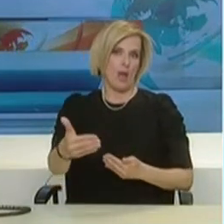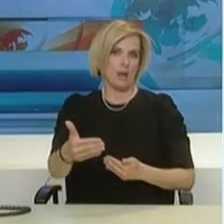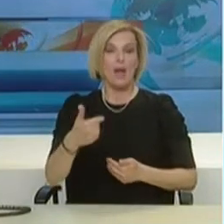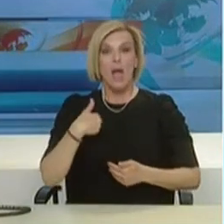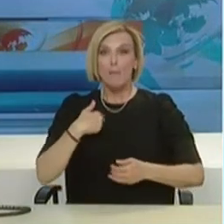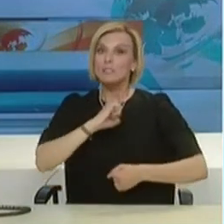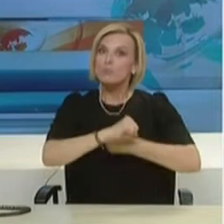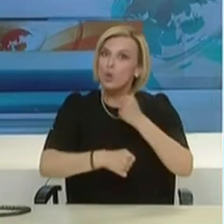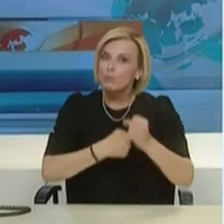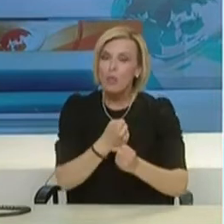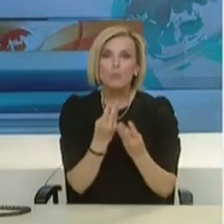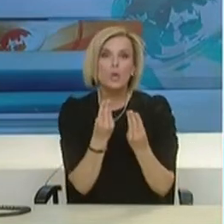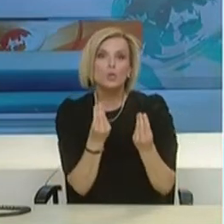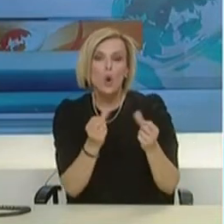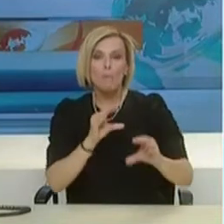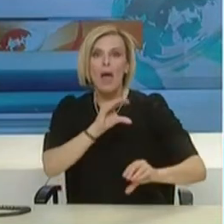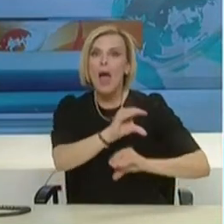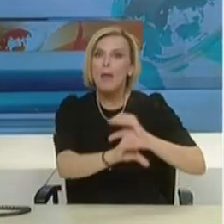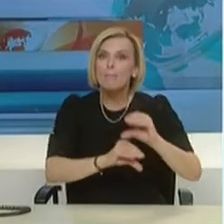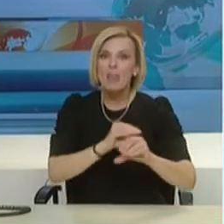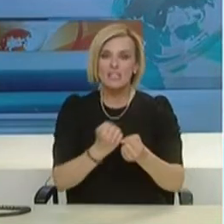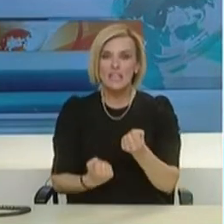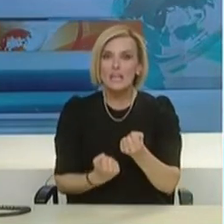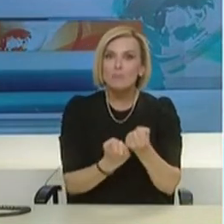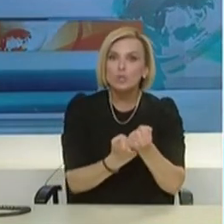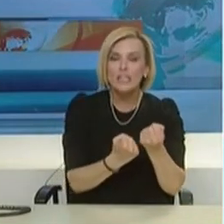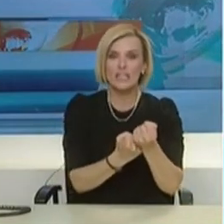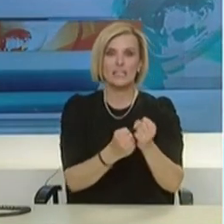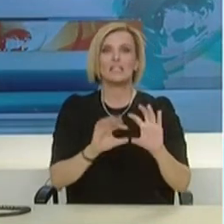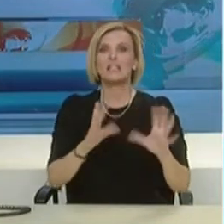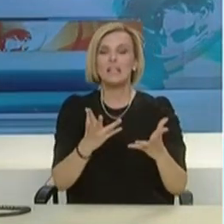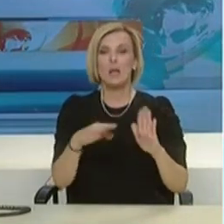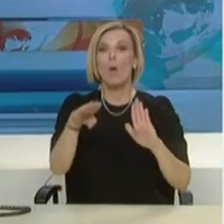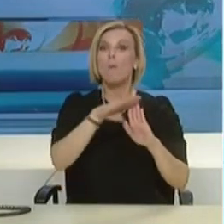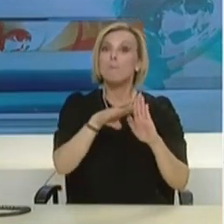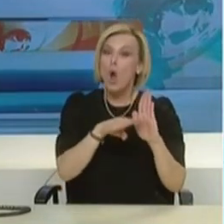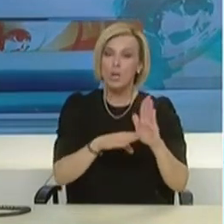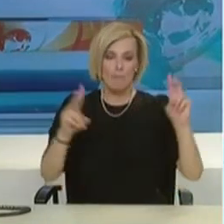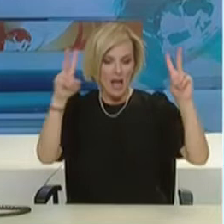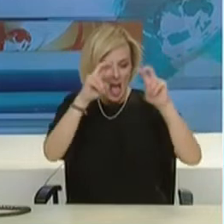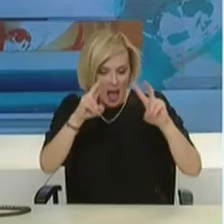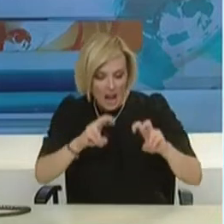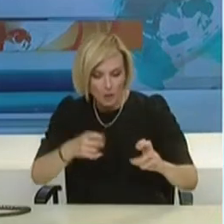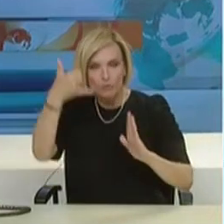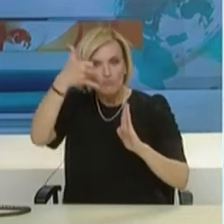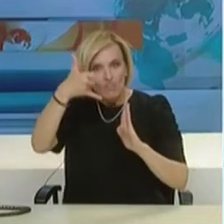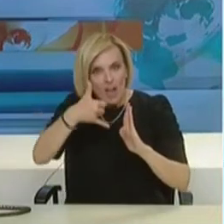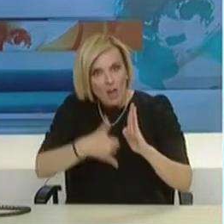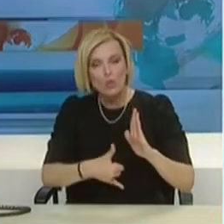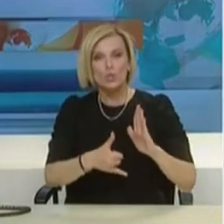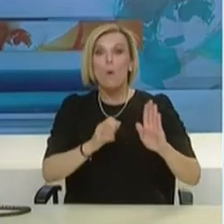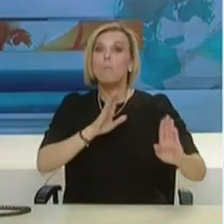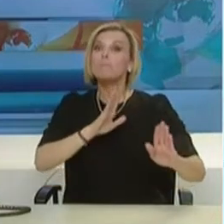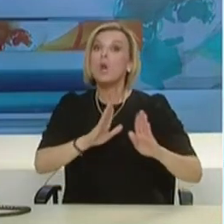Επενδύουμε περισσότερο σε ενίσχυση αυτής της στρατηγικής, με διευρισμένο πρόγραμμα ελέγχων, με προστασία,